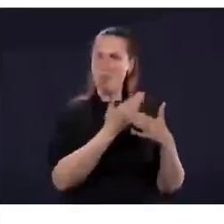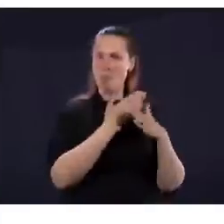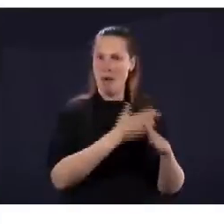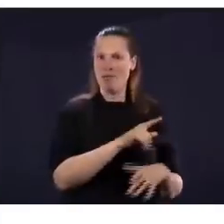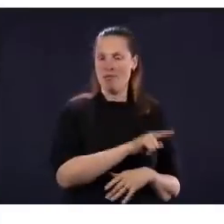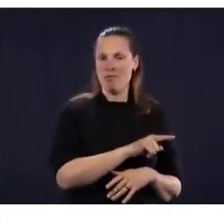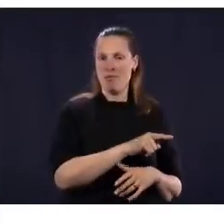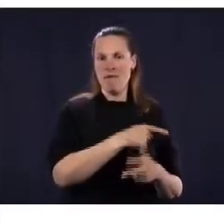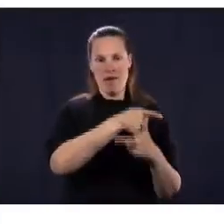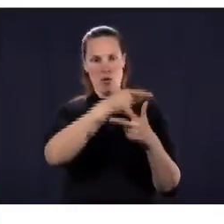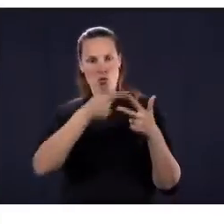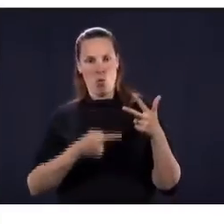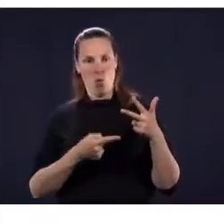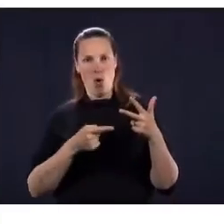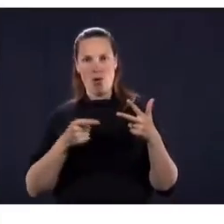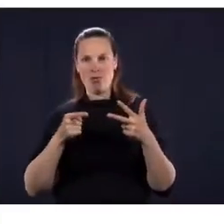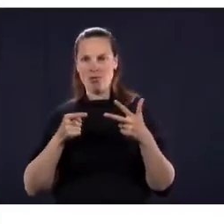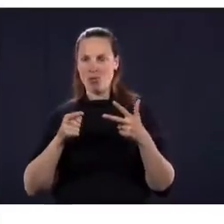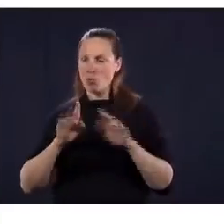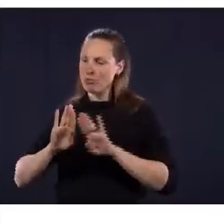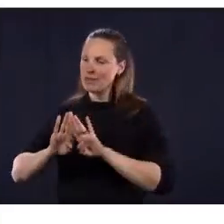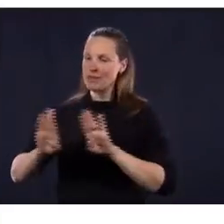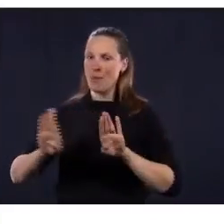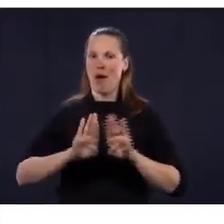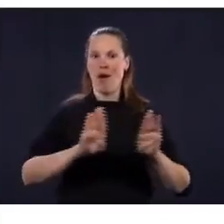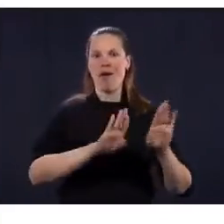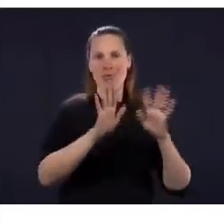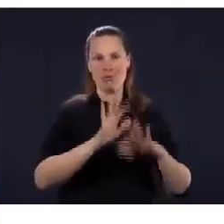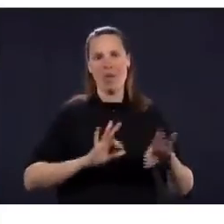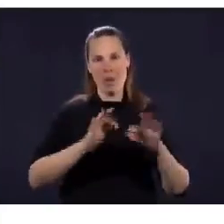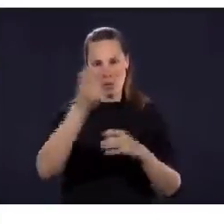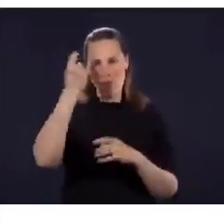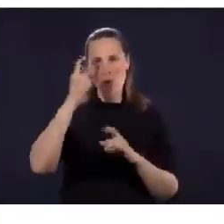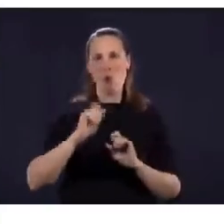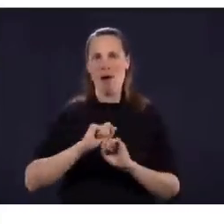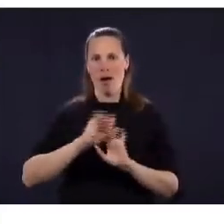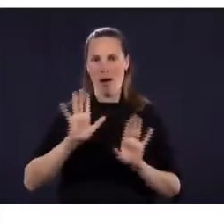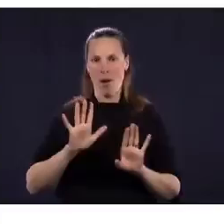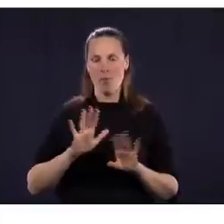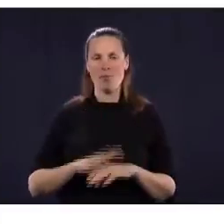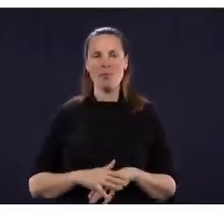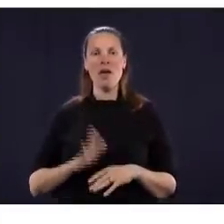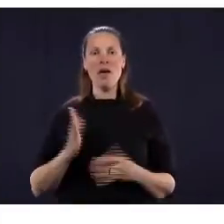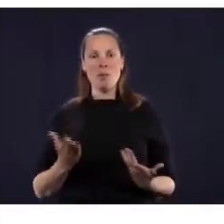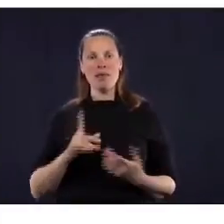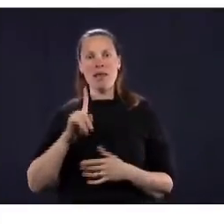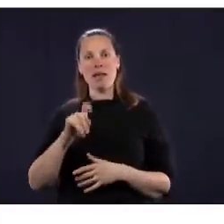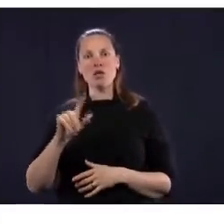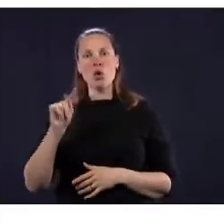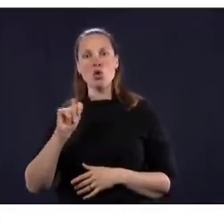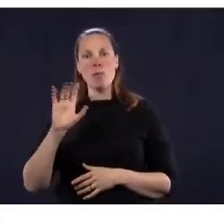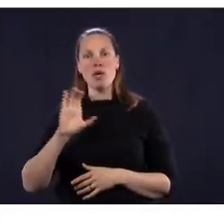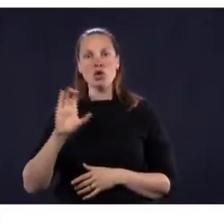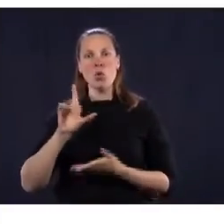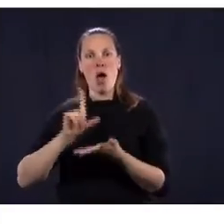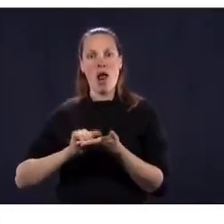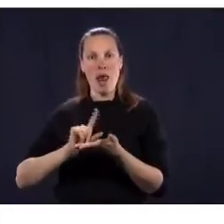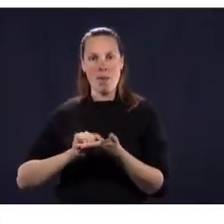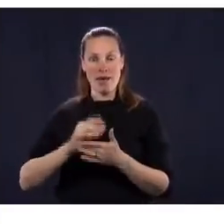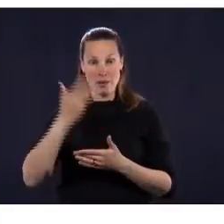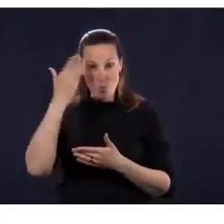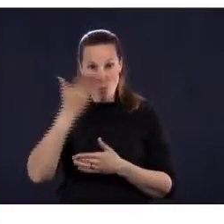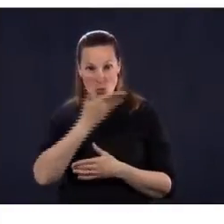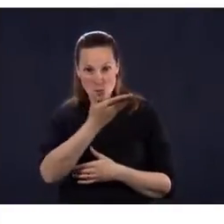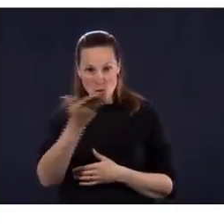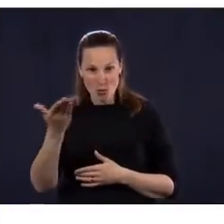pouvoirs très grands pour réaffecter l'ensemble du personnel dont vous disposez. Mais je veux bien comprendre. Il y a combien d'absents en ce moment,